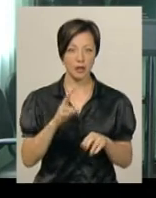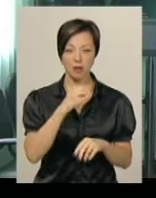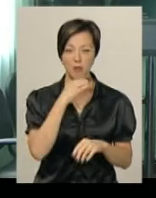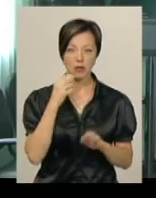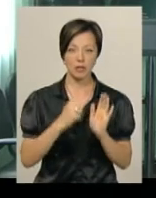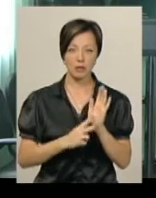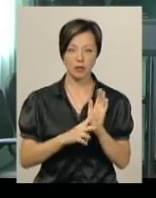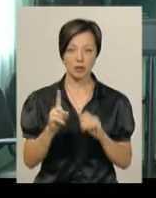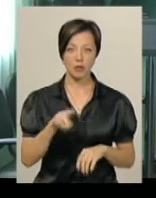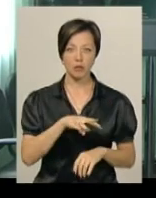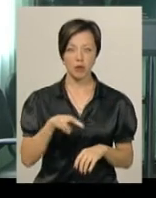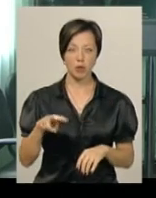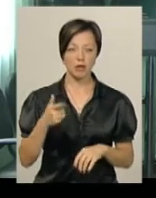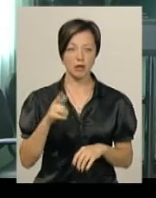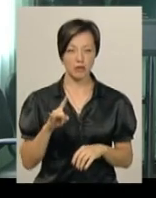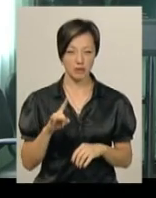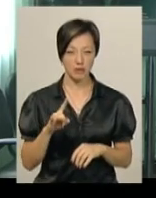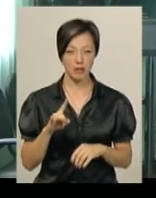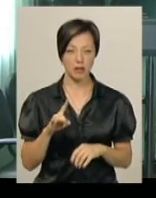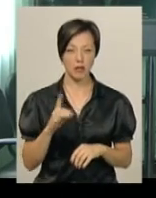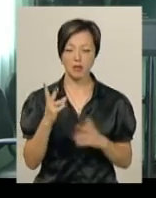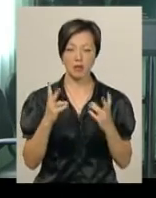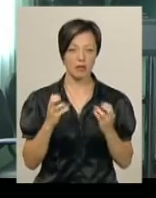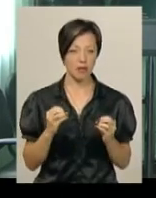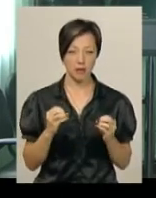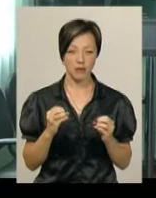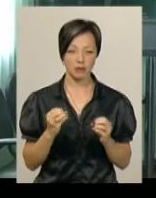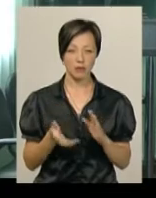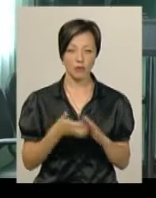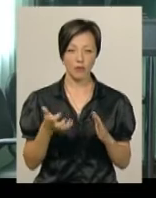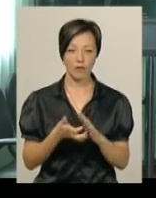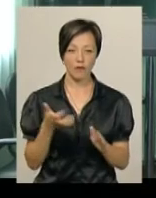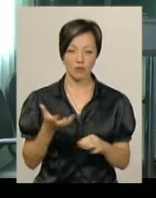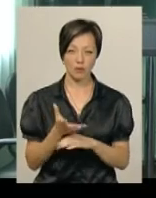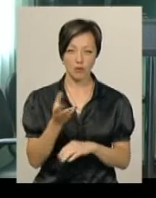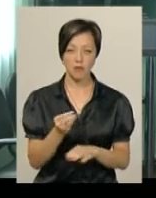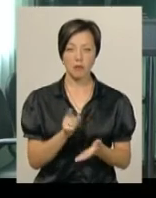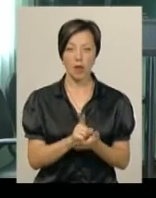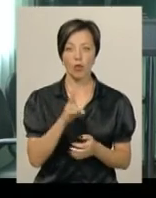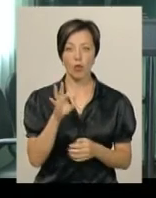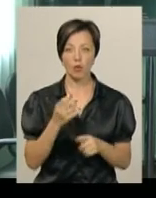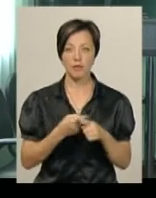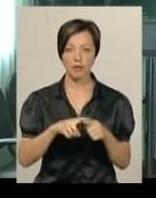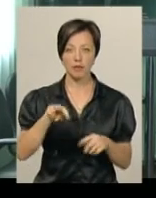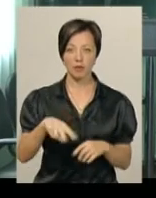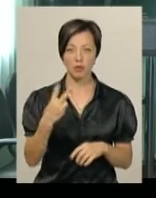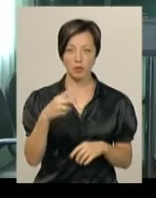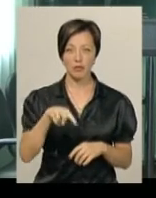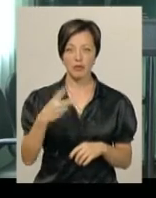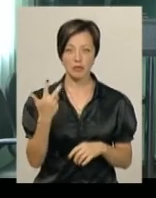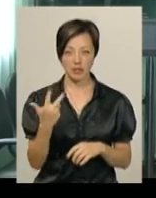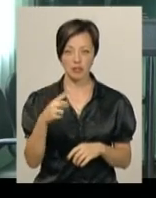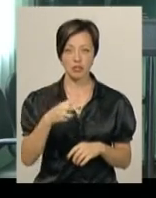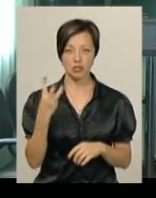71 мільйон гривень недофінансованої пенсії, але це 22, 23,